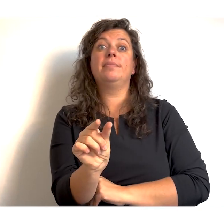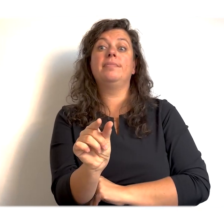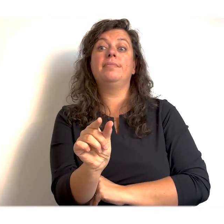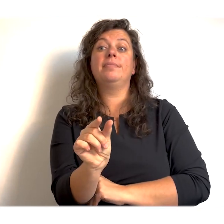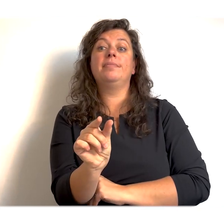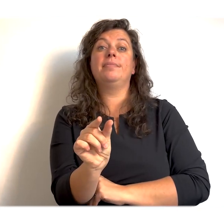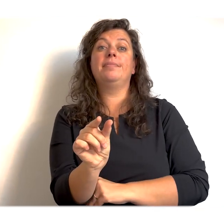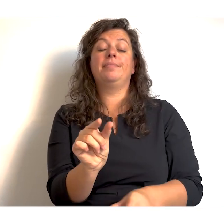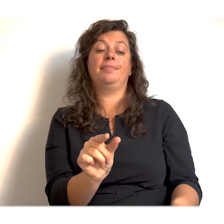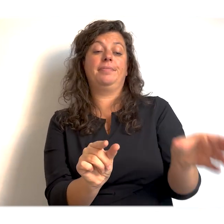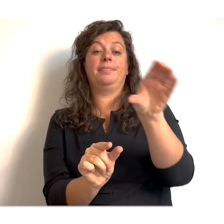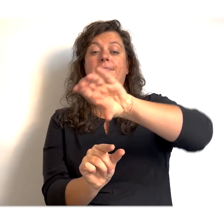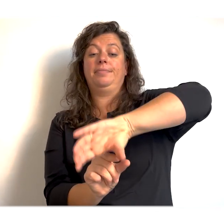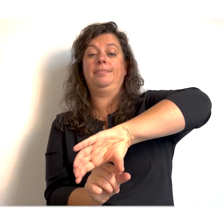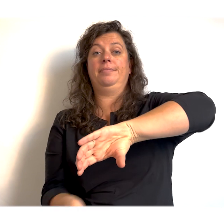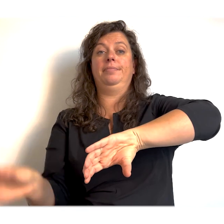Daar doe nu de andere overheen.